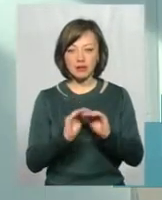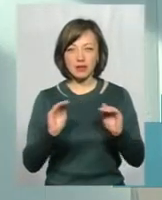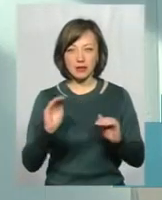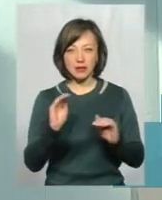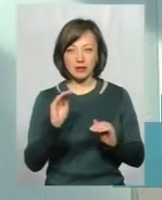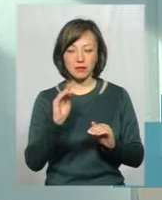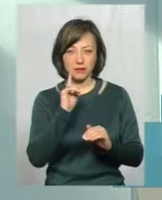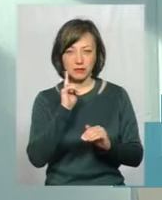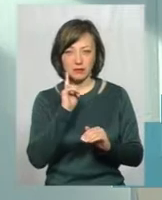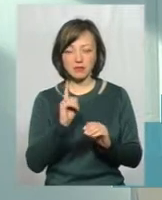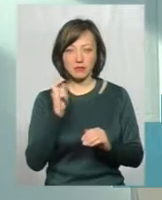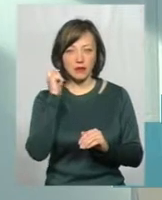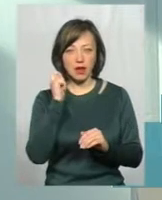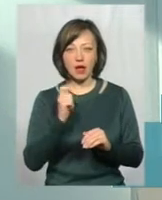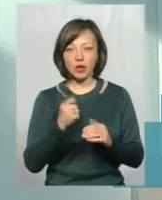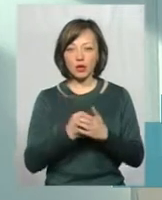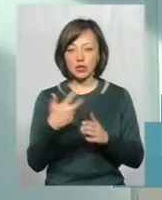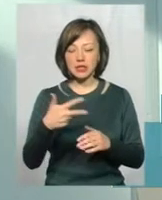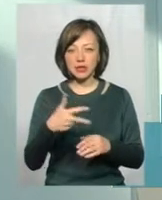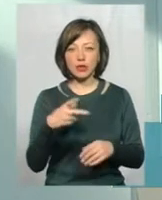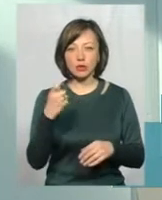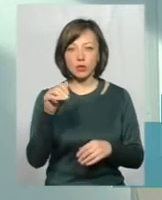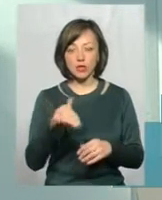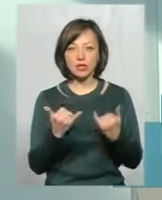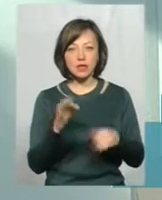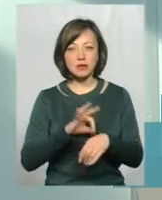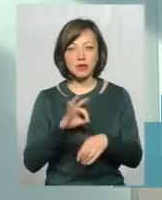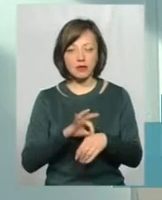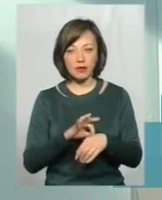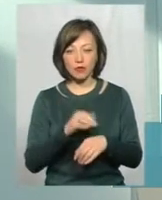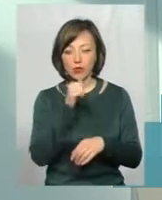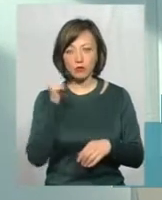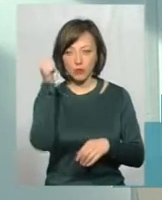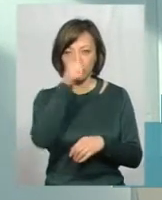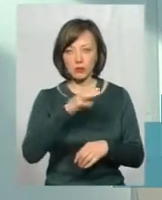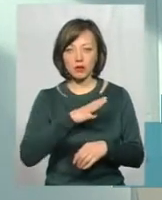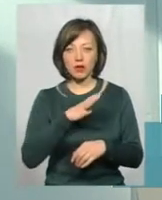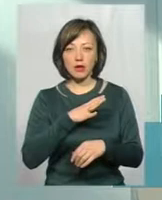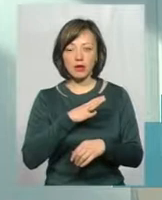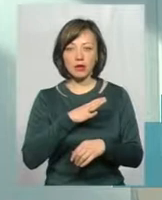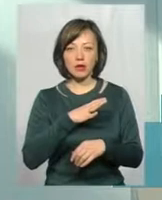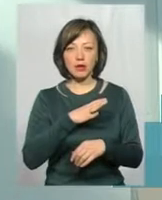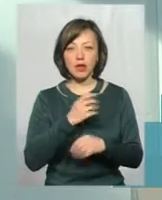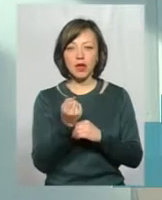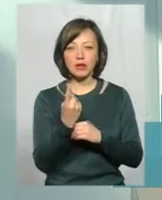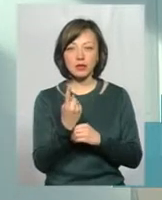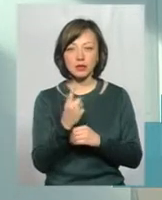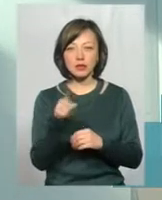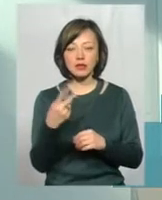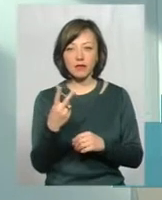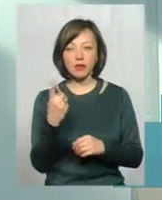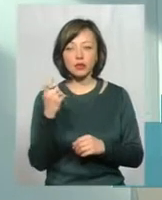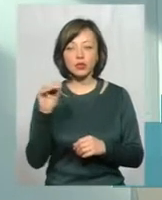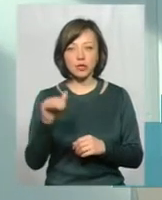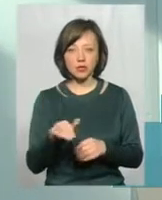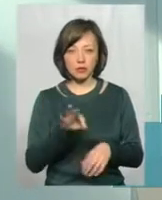до 30-ти на 100 тисяч населення. Зараз у нас ця заболіваємість, в першому році була, підростки боліли 11-2 на 100 тисяч